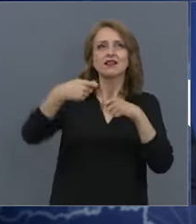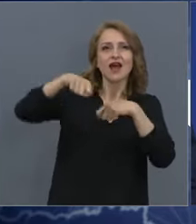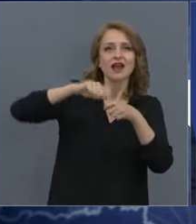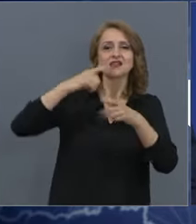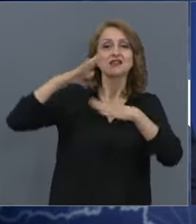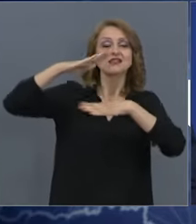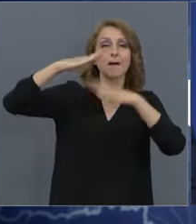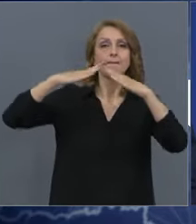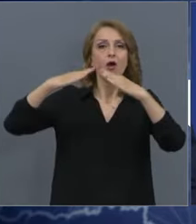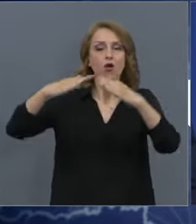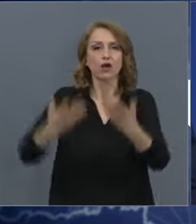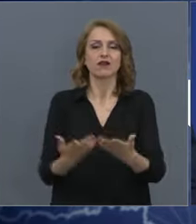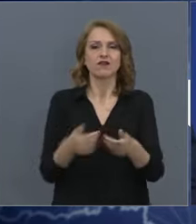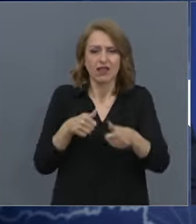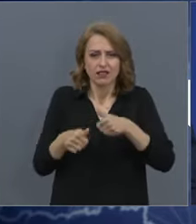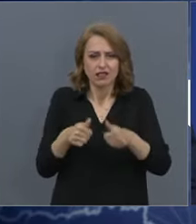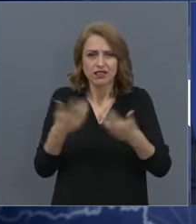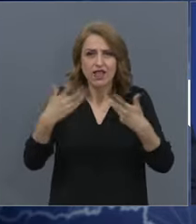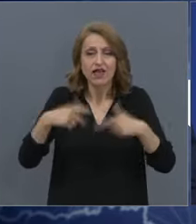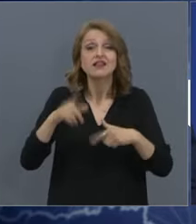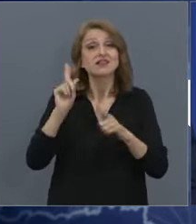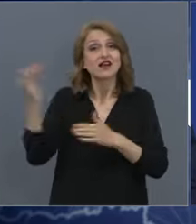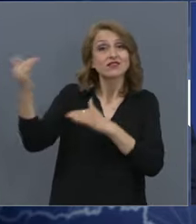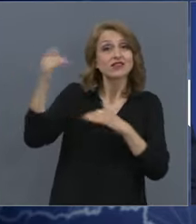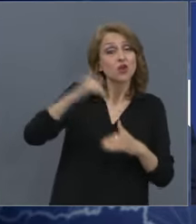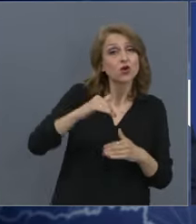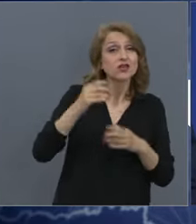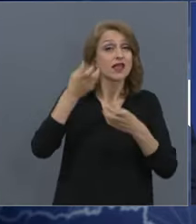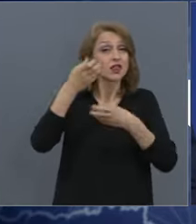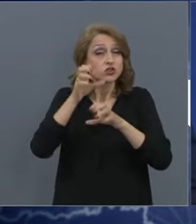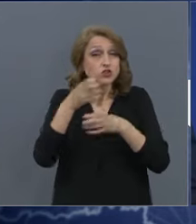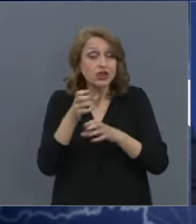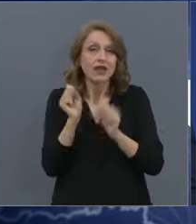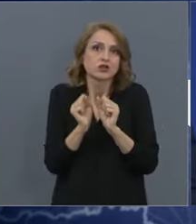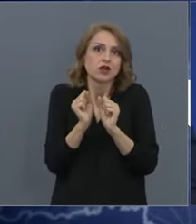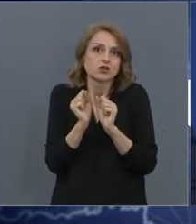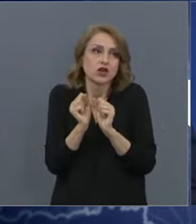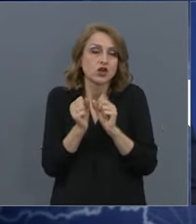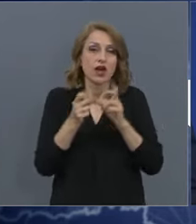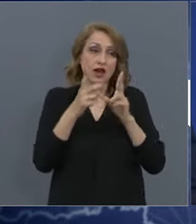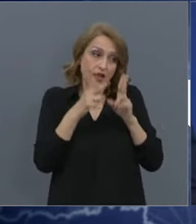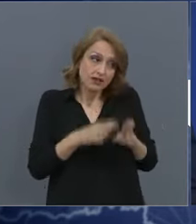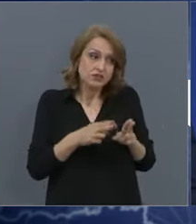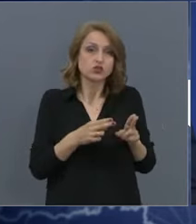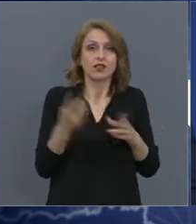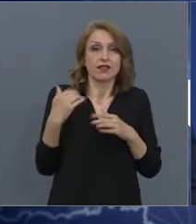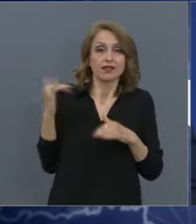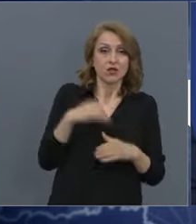дойдат те. Апаратурата им е тук, техниката им е тук, всичко е тук. чакат разрешение да дойдат и ги е страх да дойдат.